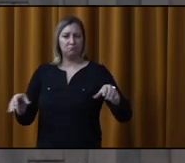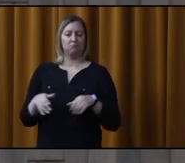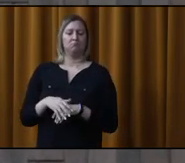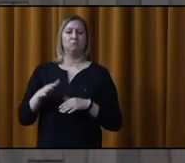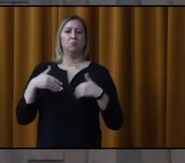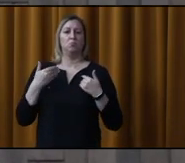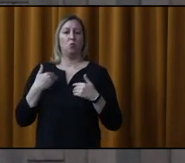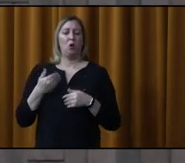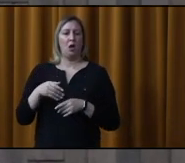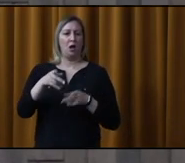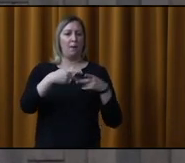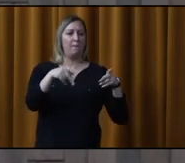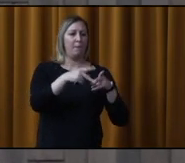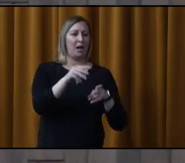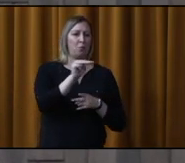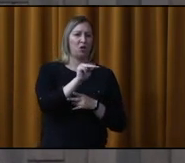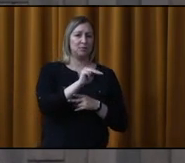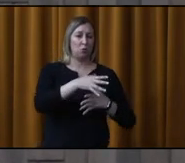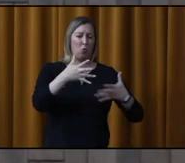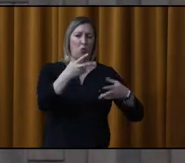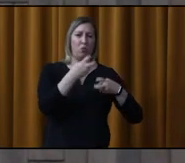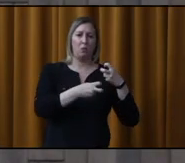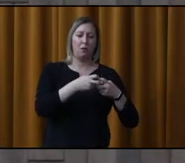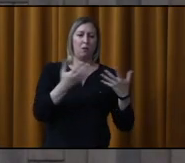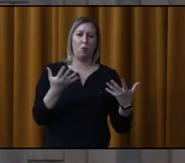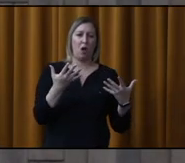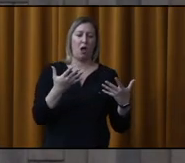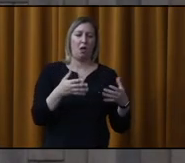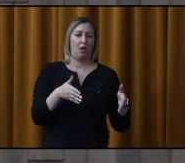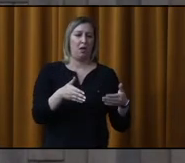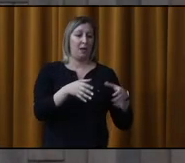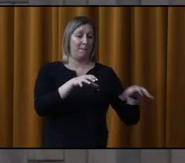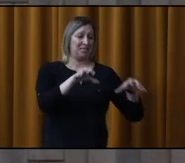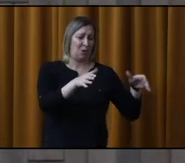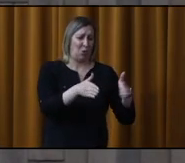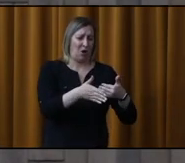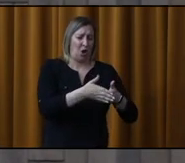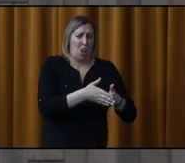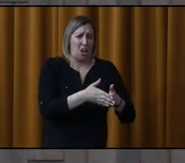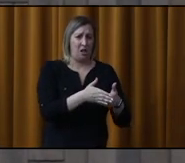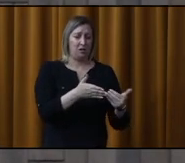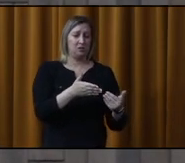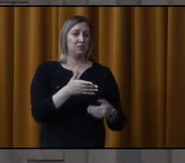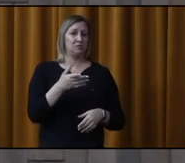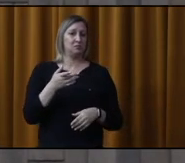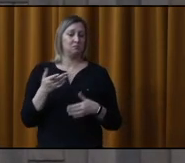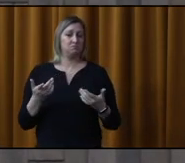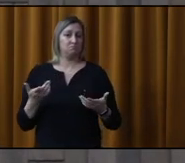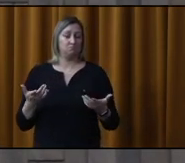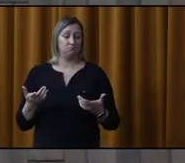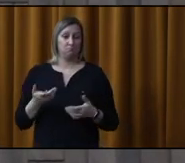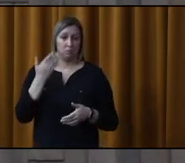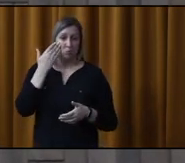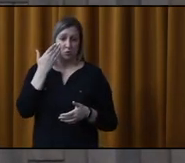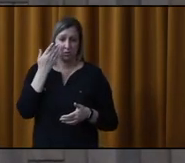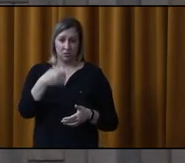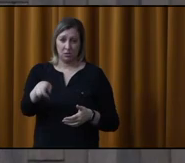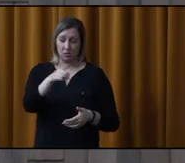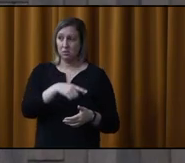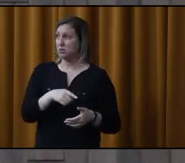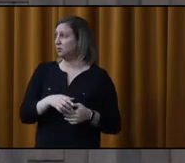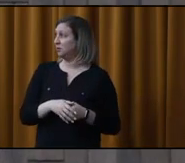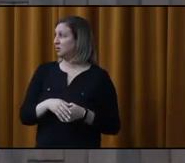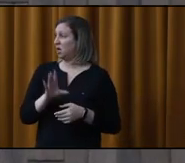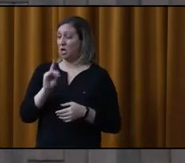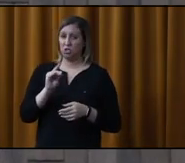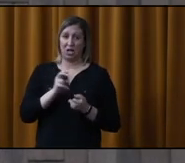au parc des moissons qui était le gros de notre problème. C'est tellement collé directement sur les résidences que, vous le savez, comme utilisatrice,